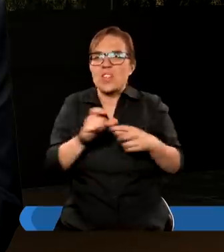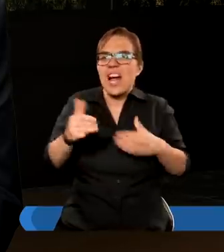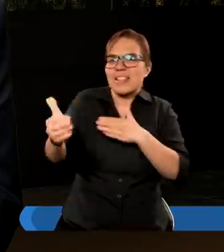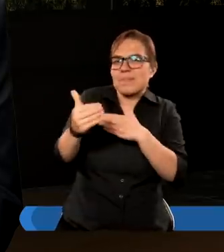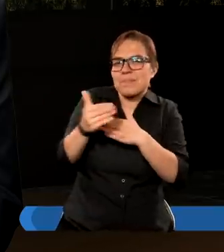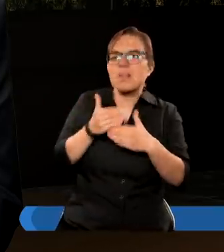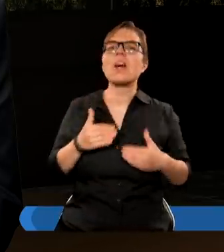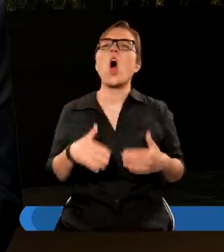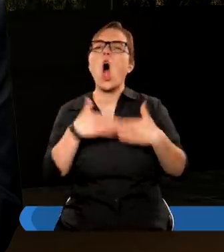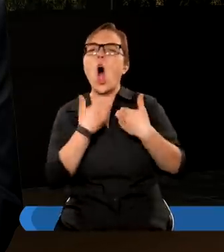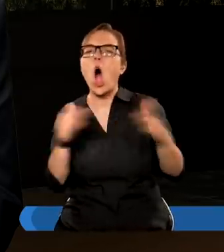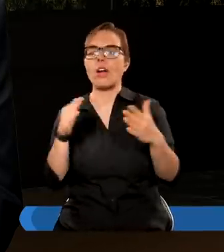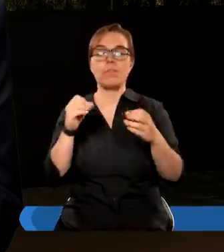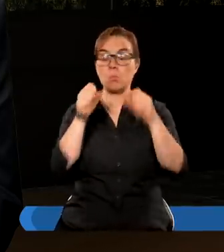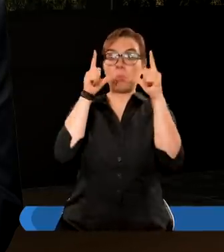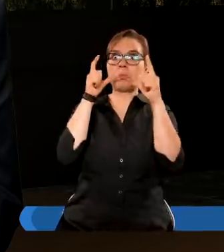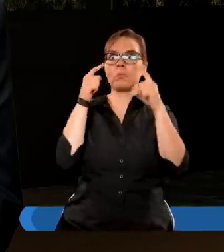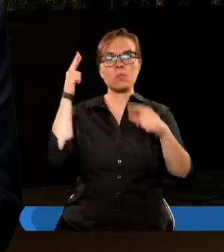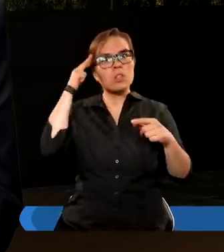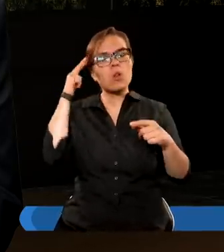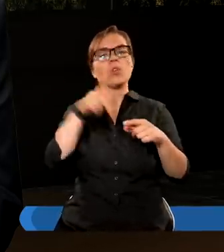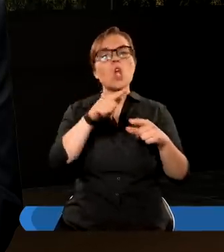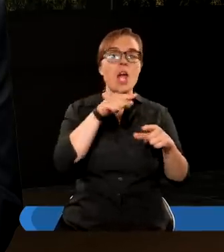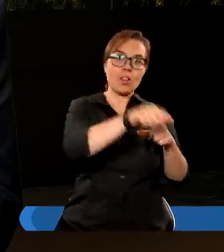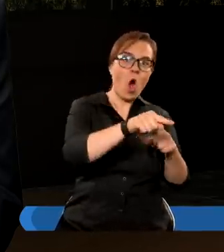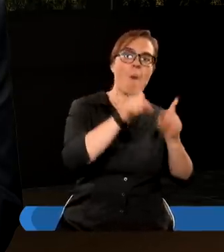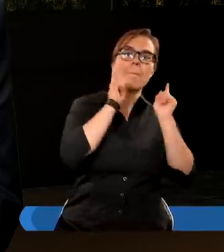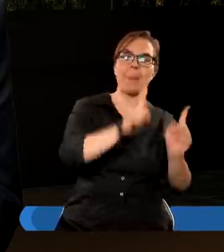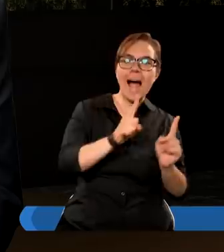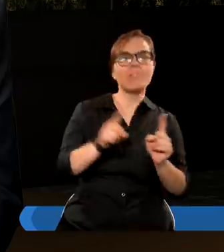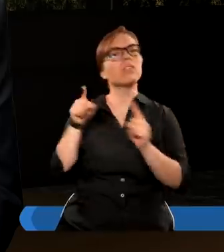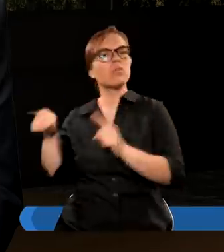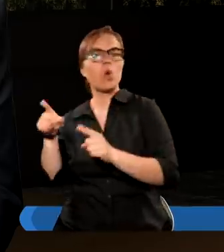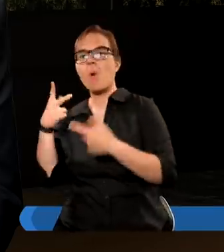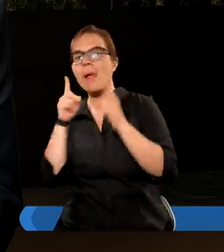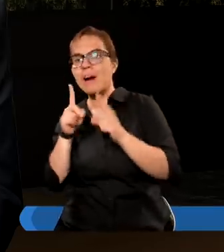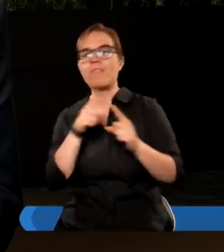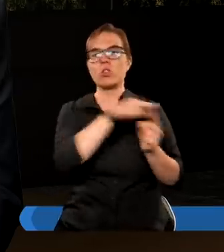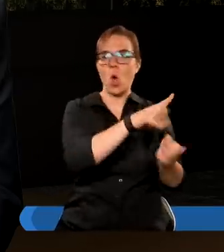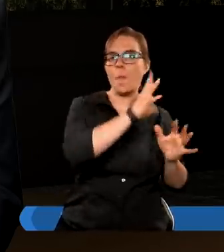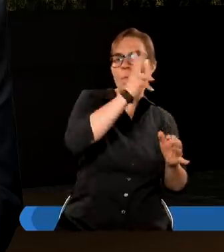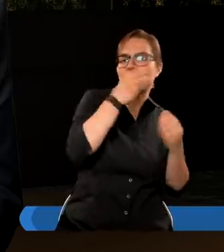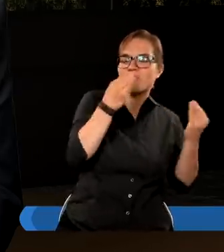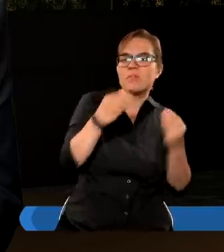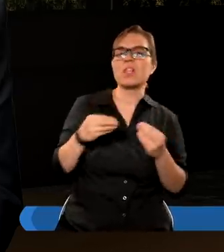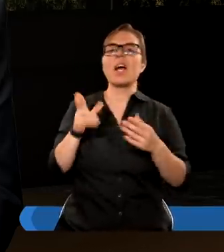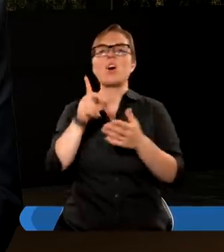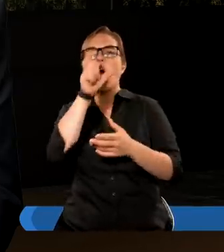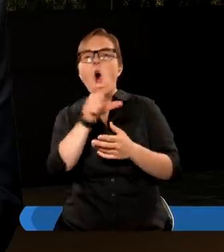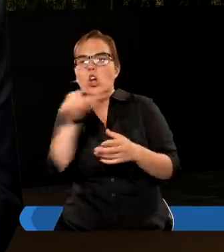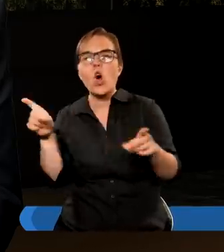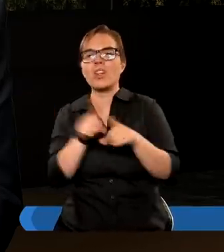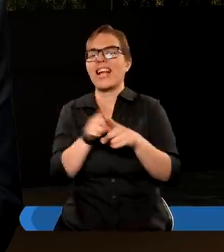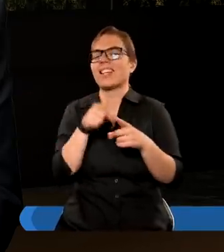bardziej, otwiera nam oczy na to, co jest prawdziwe, co jest piękne, na przede wszystkim Golgotem,